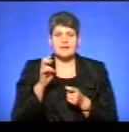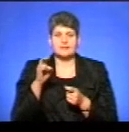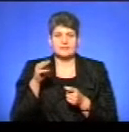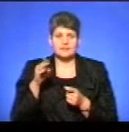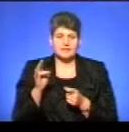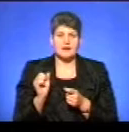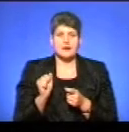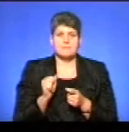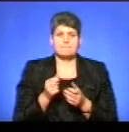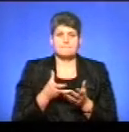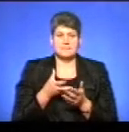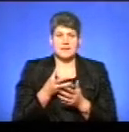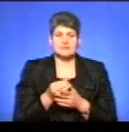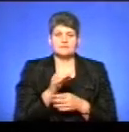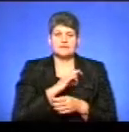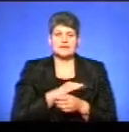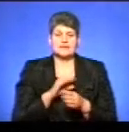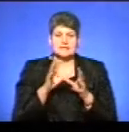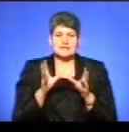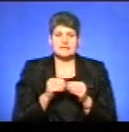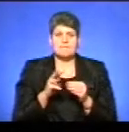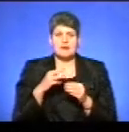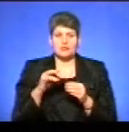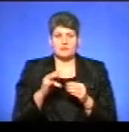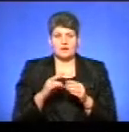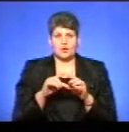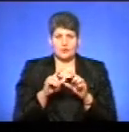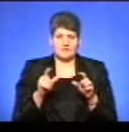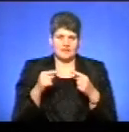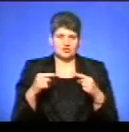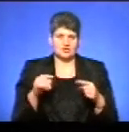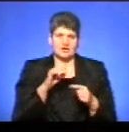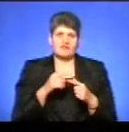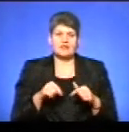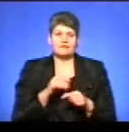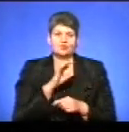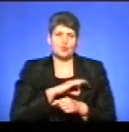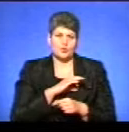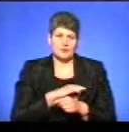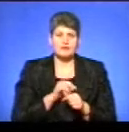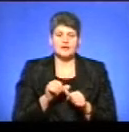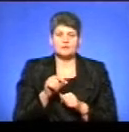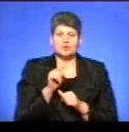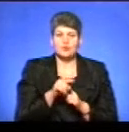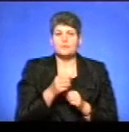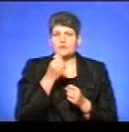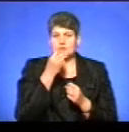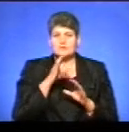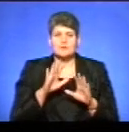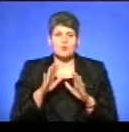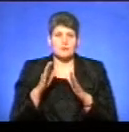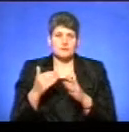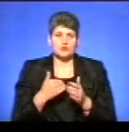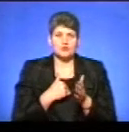за користування цілісним майновим комплексом та інших видів доходів. Значить, і крім того, позитивним моментом, який би